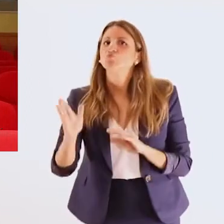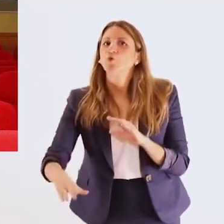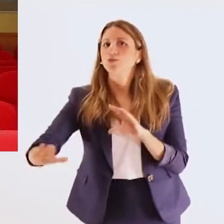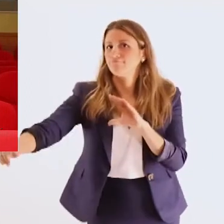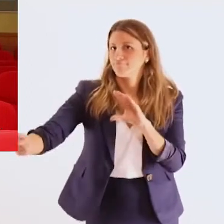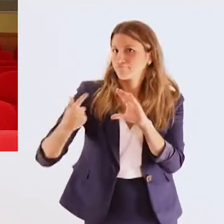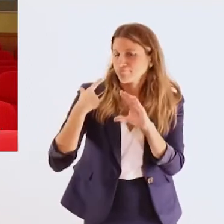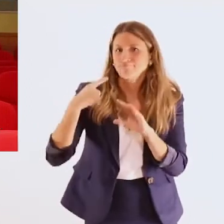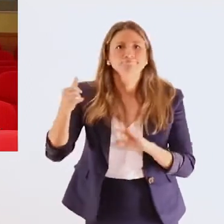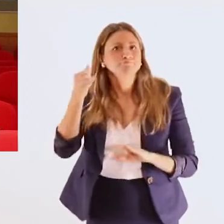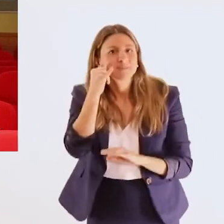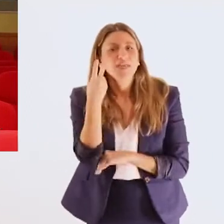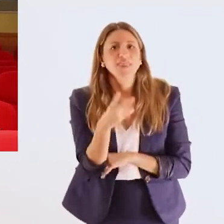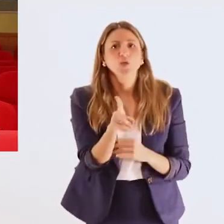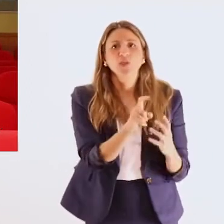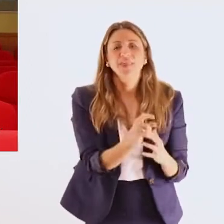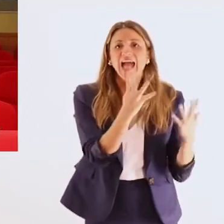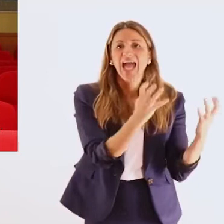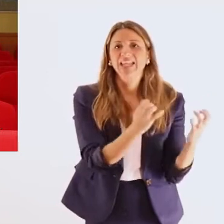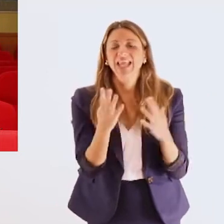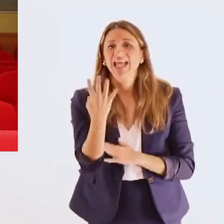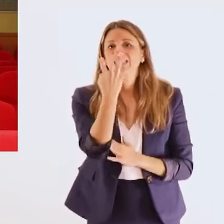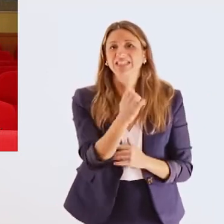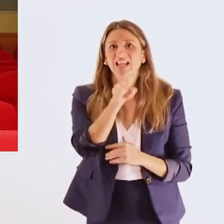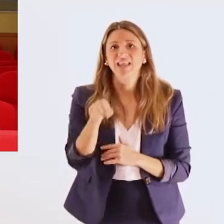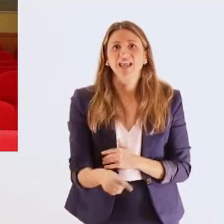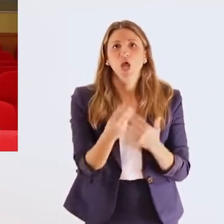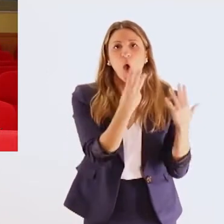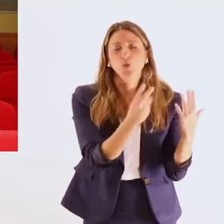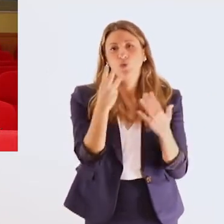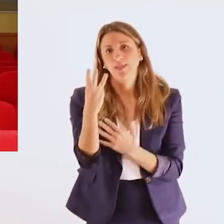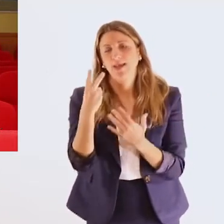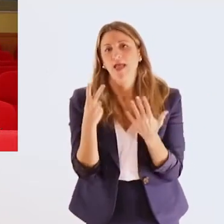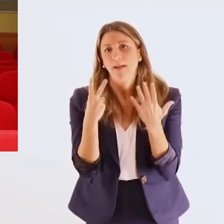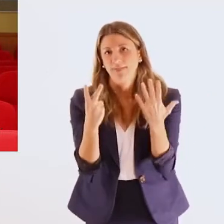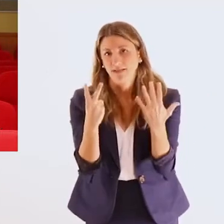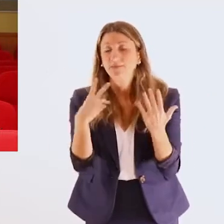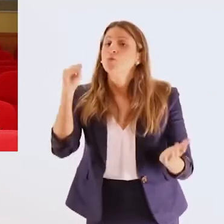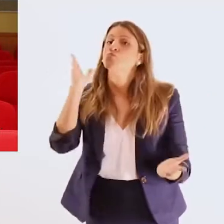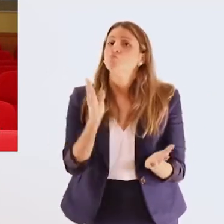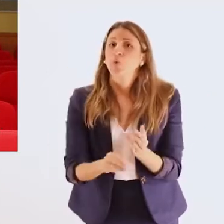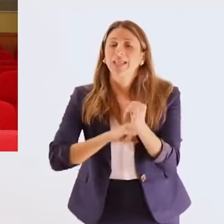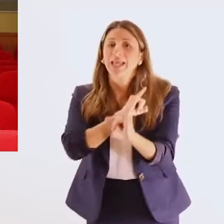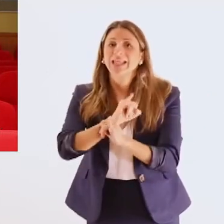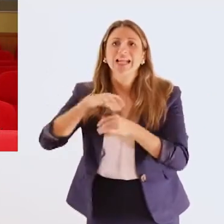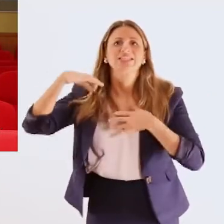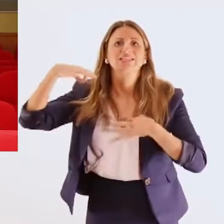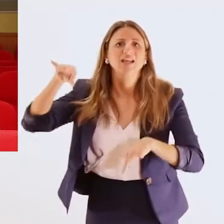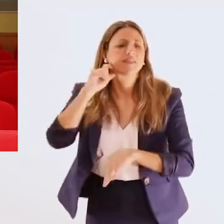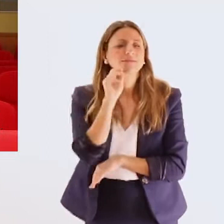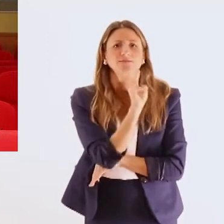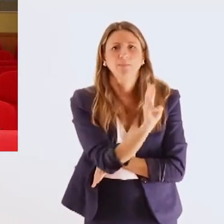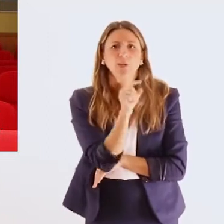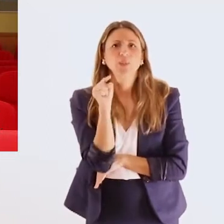την ΕΣΑΜΕΑ, μπορείτε να μας καλείτε στο 210-99-49-837, να επισκέπτεστε το site www